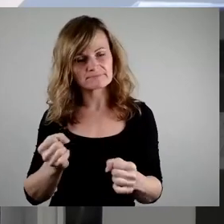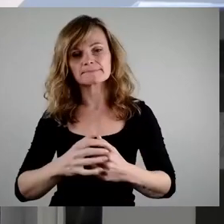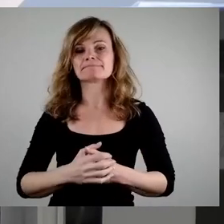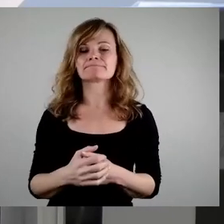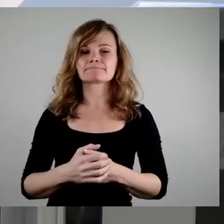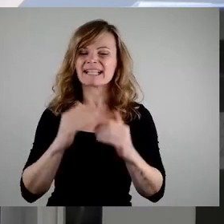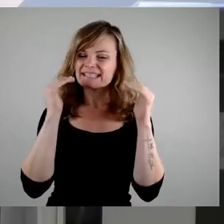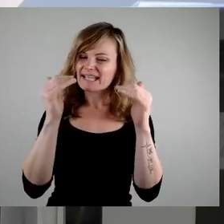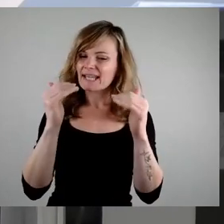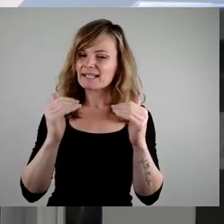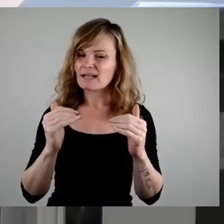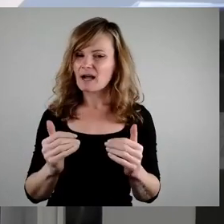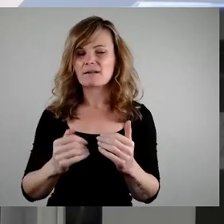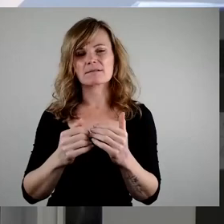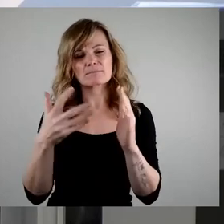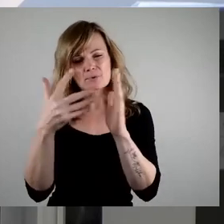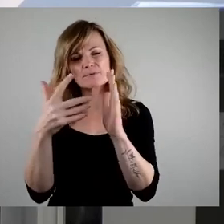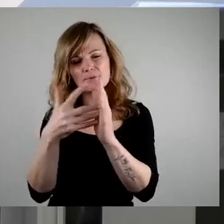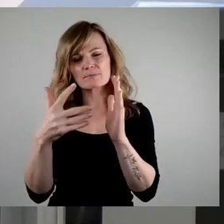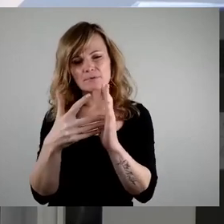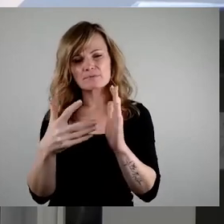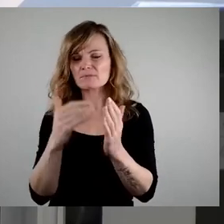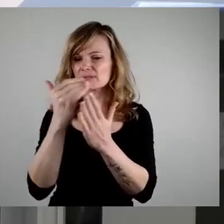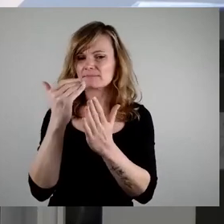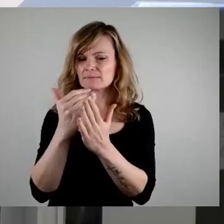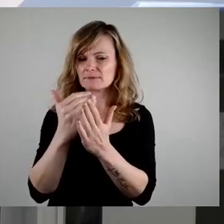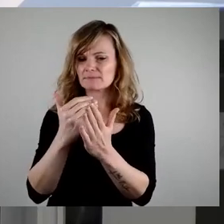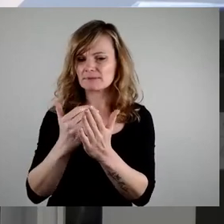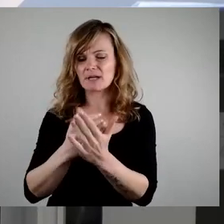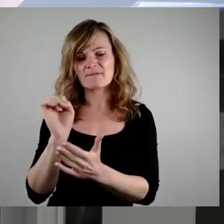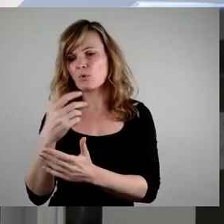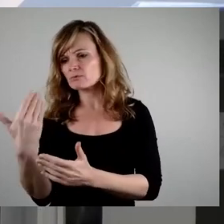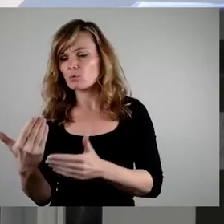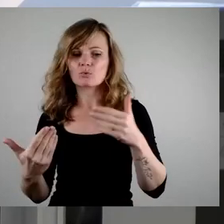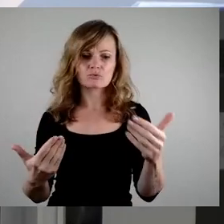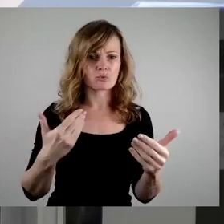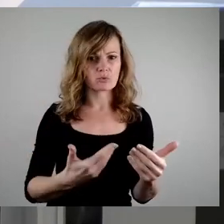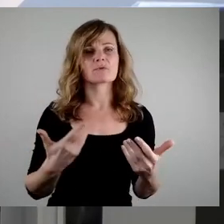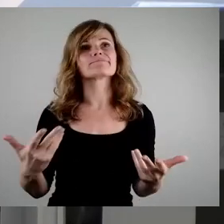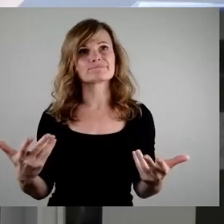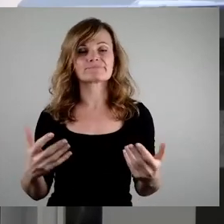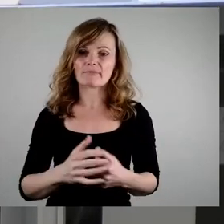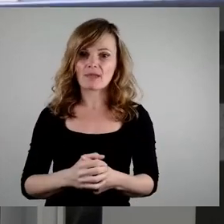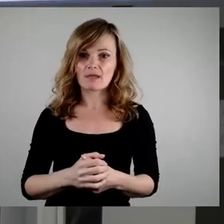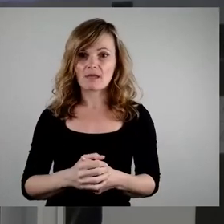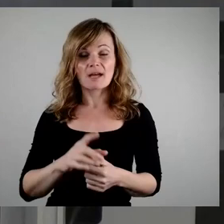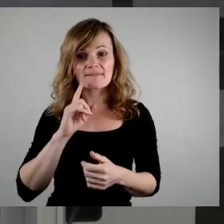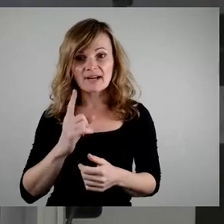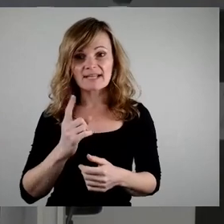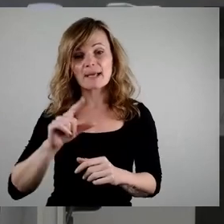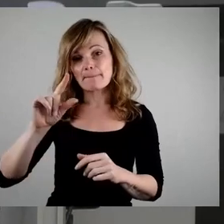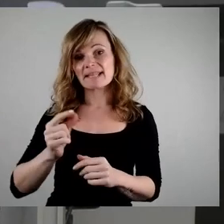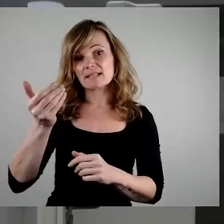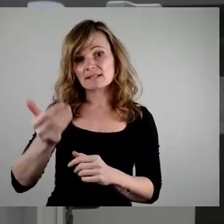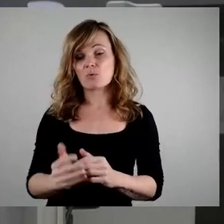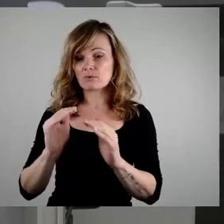einzelne Posten geprüft, dargelegt, warum ist der so oder so. Und wir wissen natürlich, dass sich die Mindestlöhne erhöht